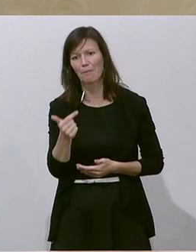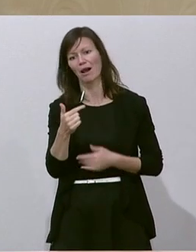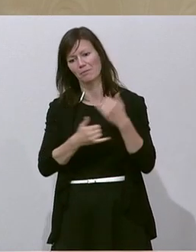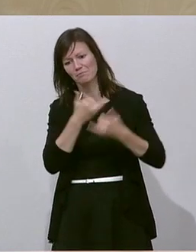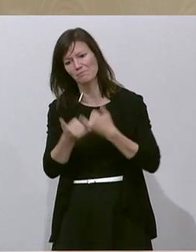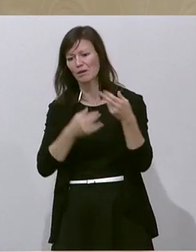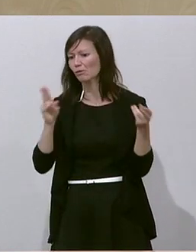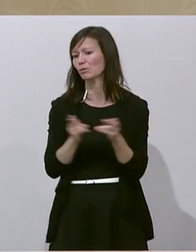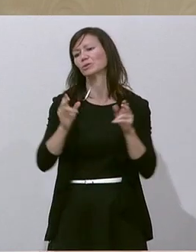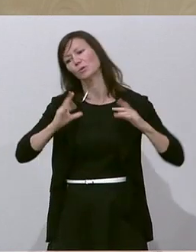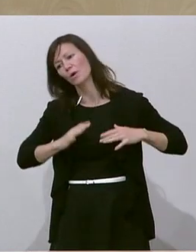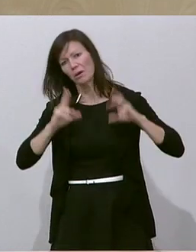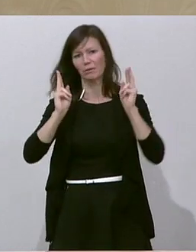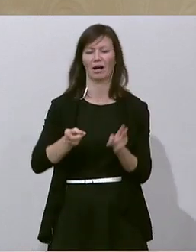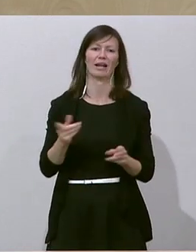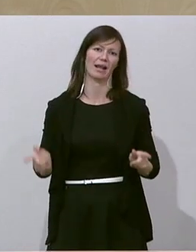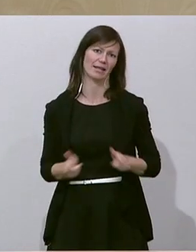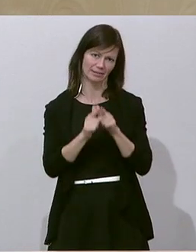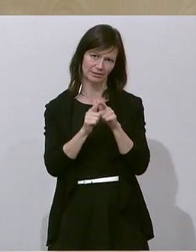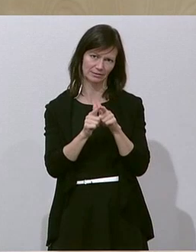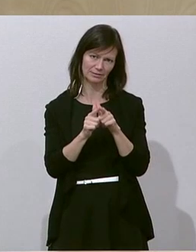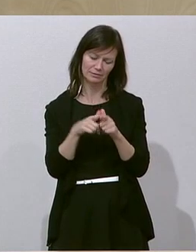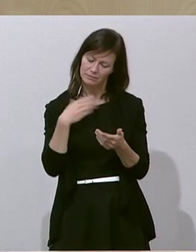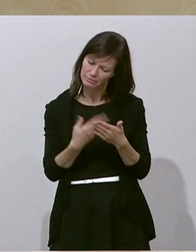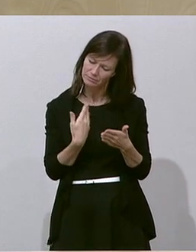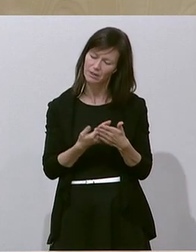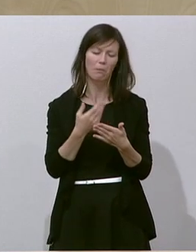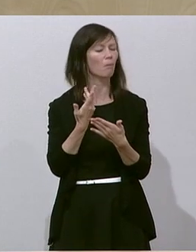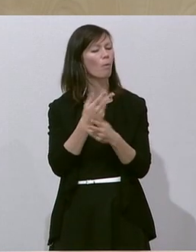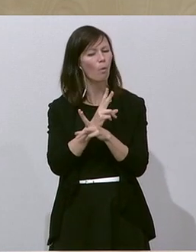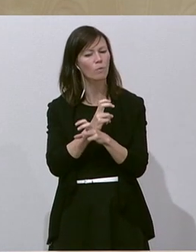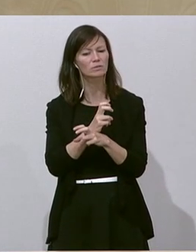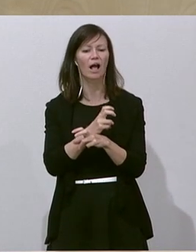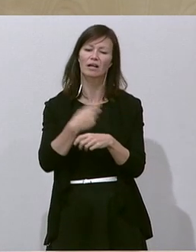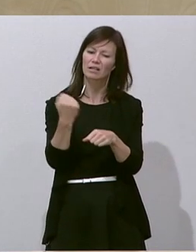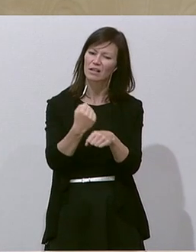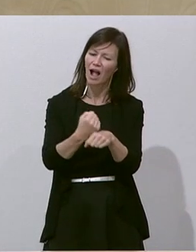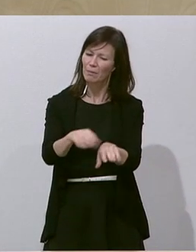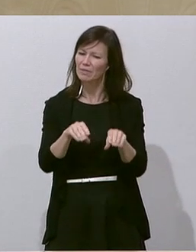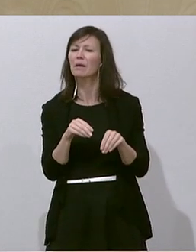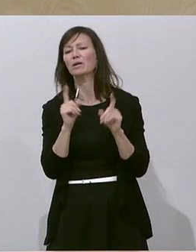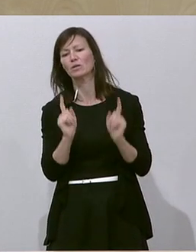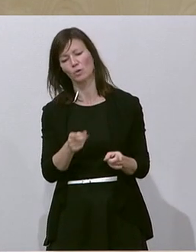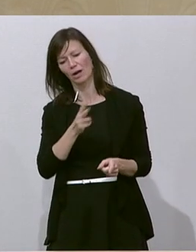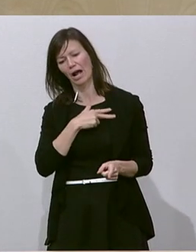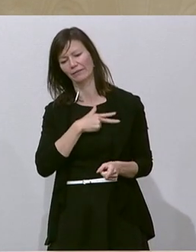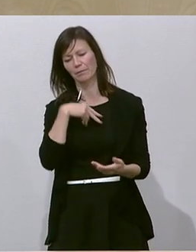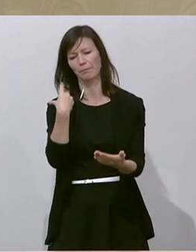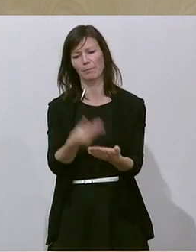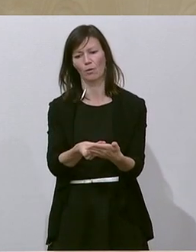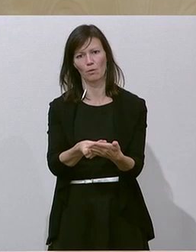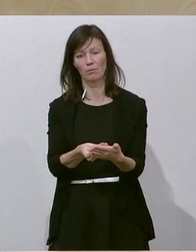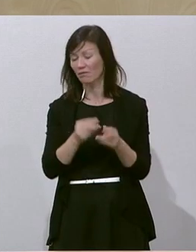Urlaub finanzieren zu können. Und das wollen wir den österreichischen Arbeitnehmern heute garantieren. Und das ist ausschließlich der